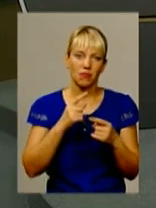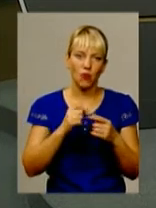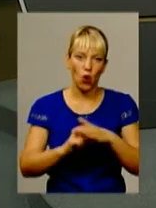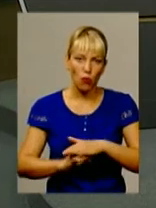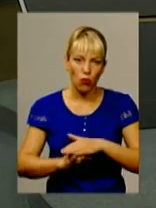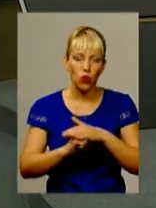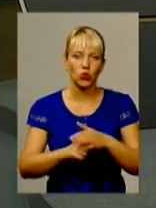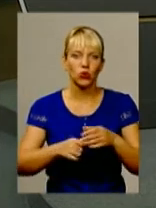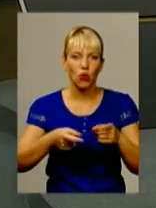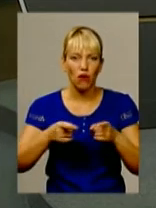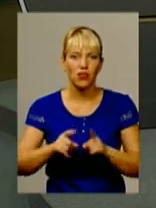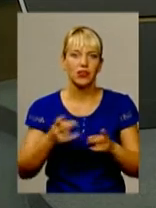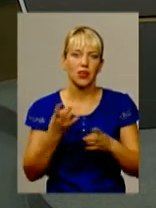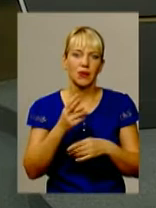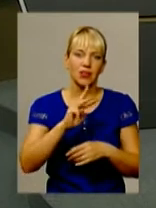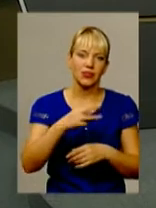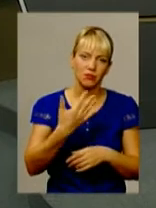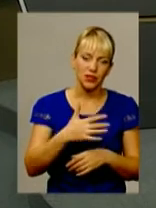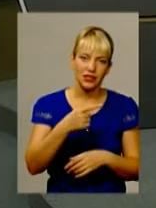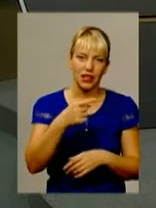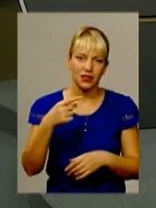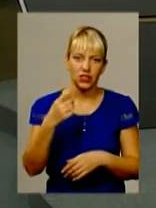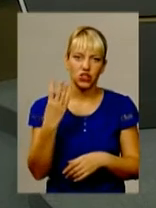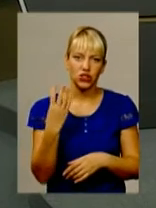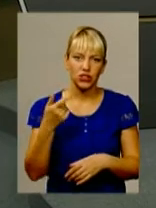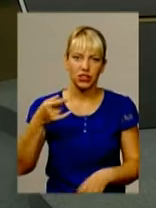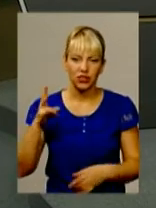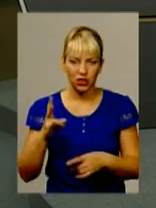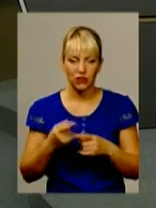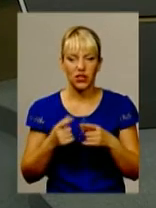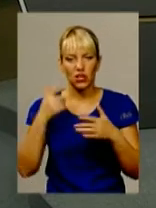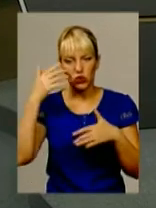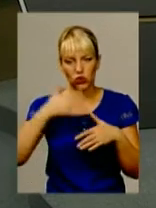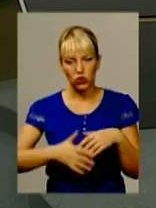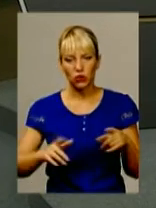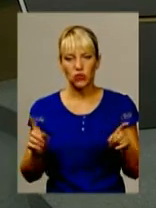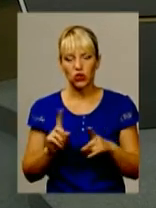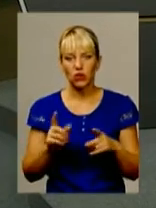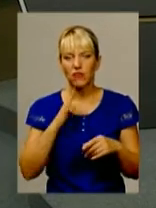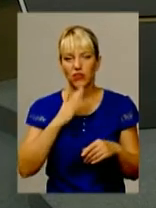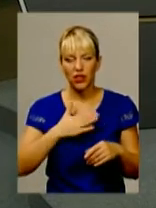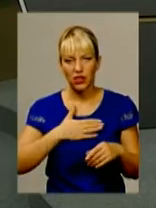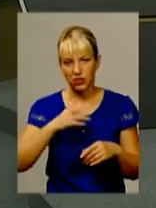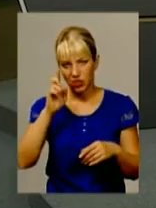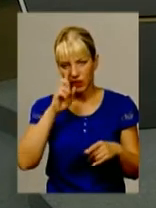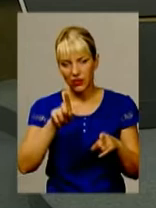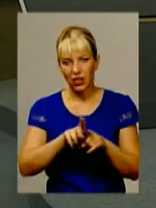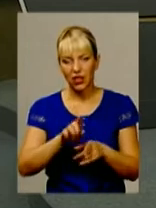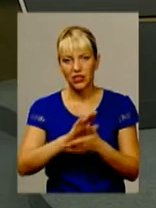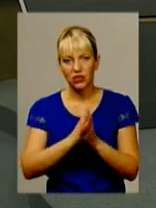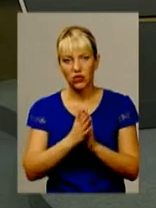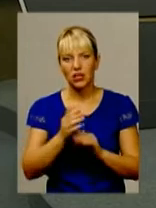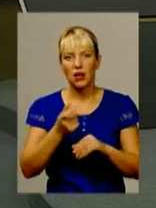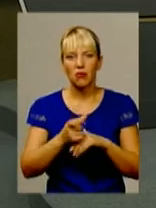дійсно такий на сьогоднішній день. Але ми розуміємо, що в нашій країні така на даний день ситуація, тому ми більше ніж 3